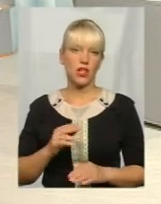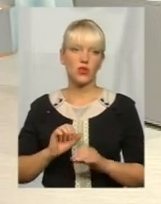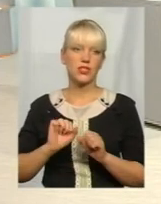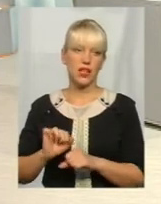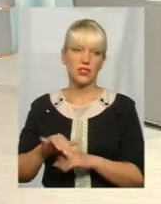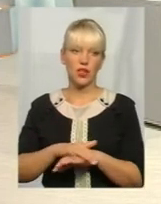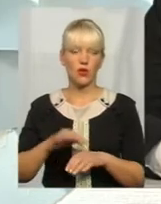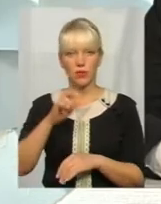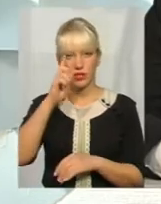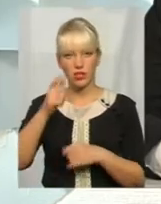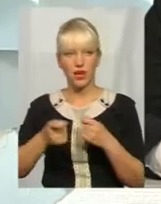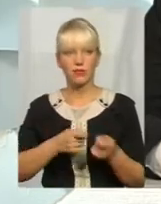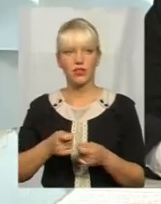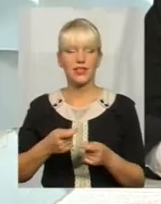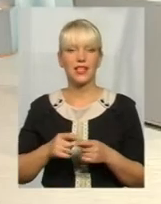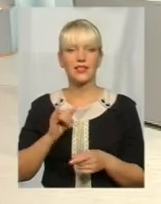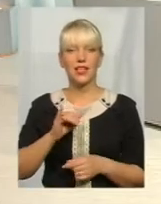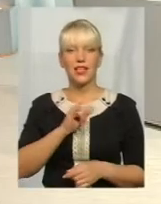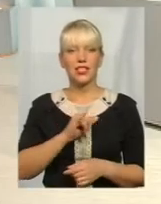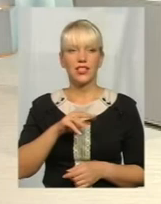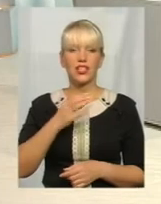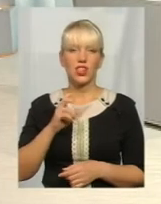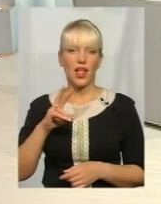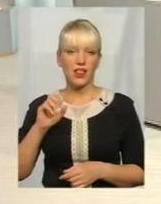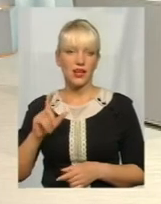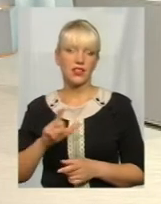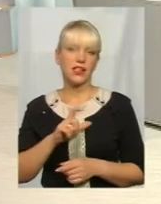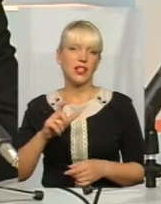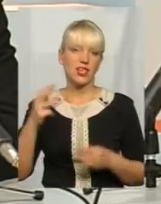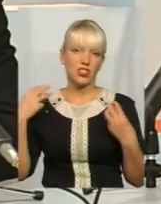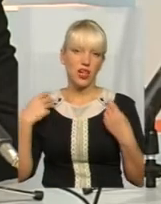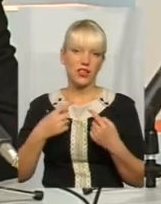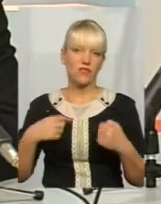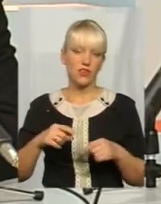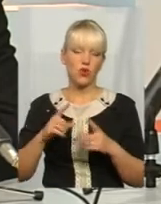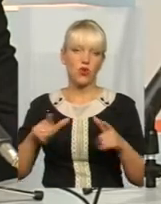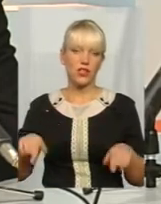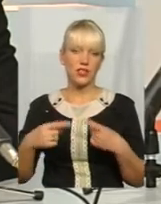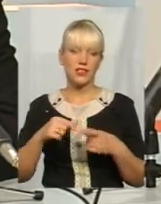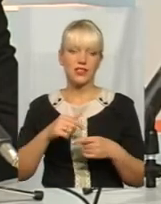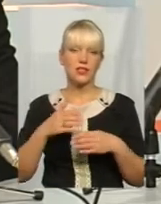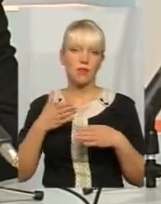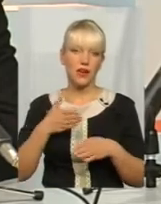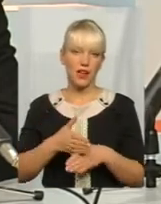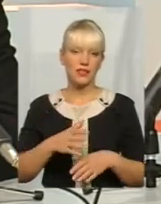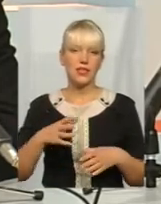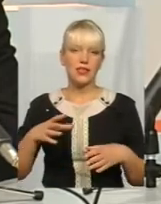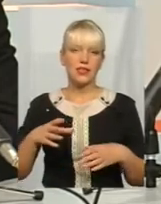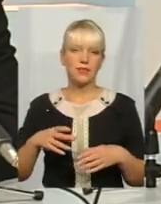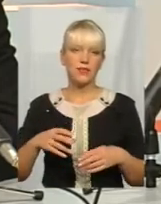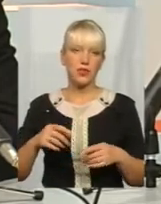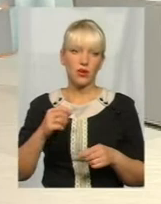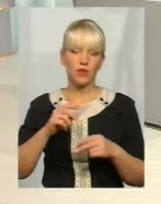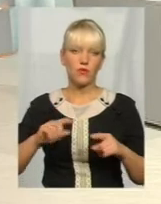населення, облдержадміністрації та Іна Шевель, начальник відділу організації сприяння працевлаштування Хмельницького обласного центру